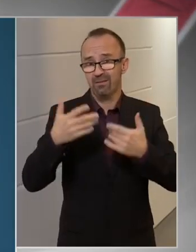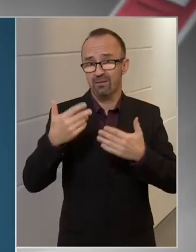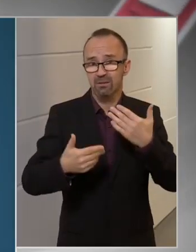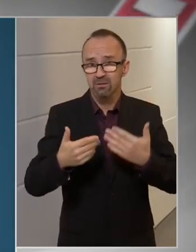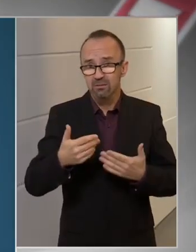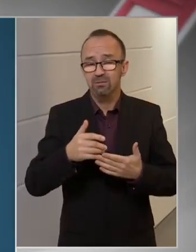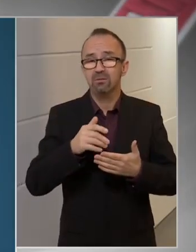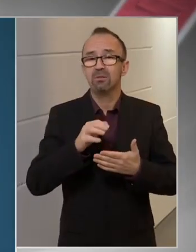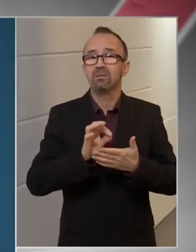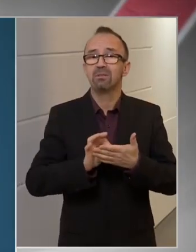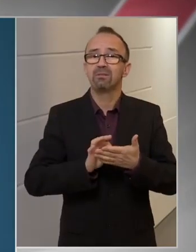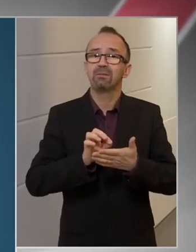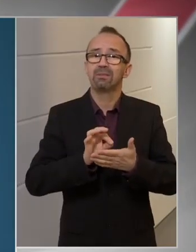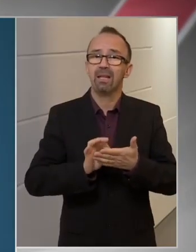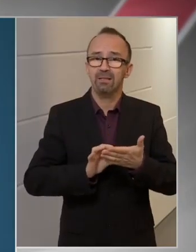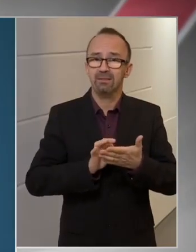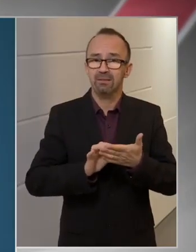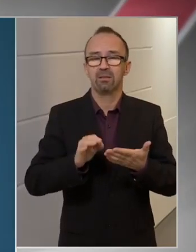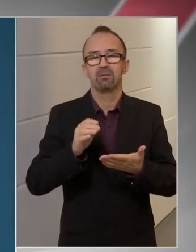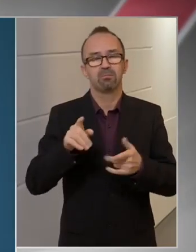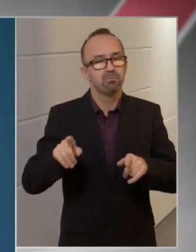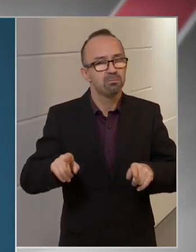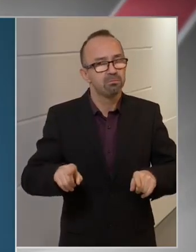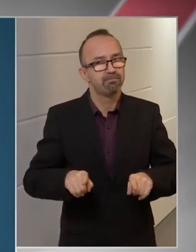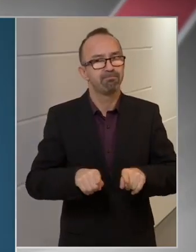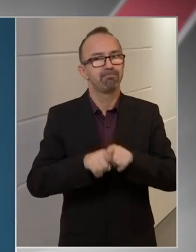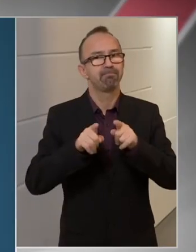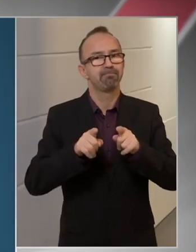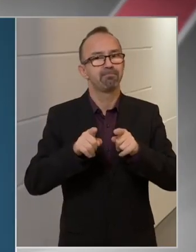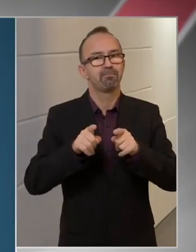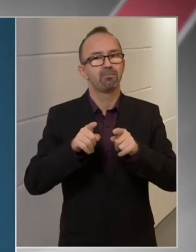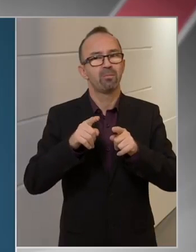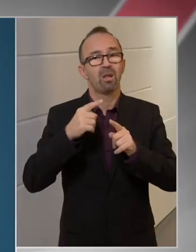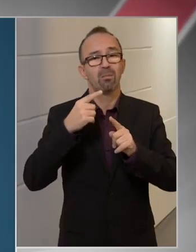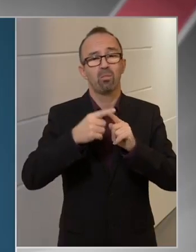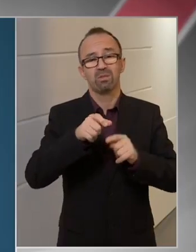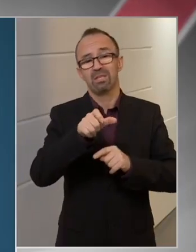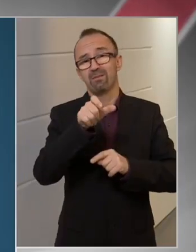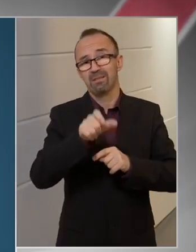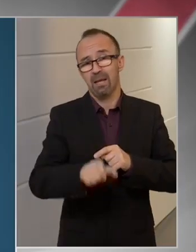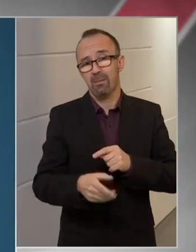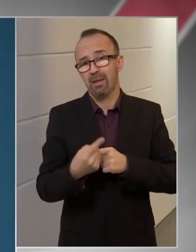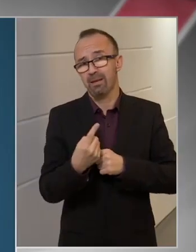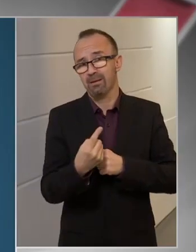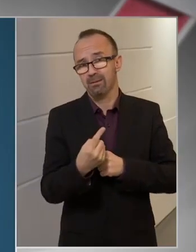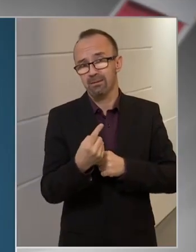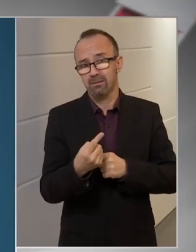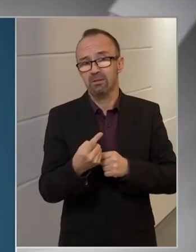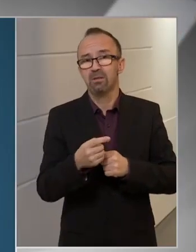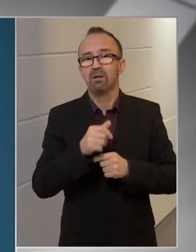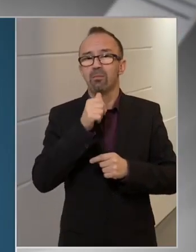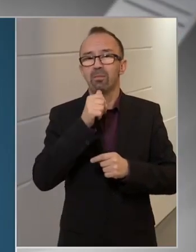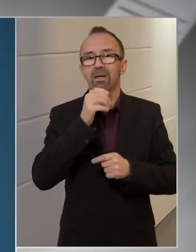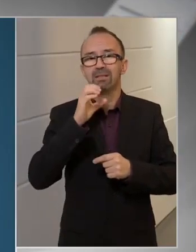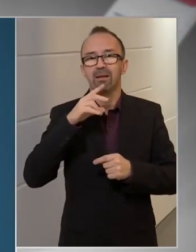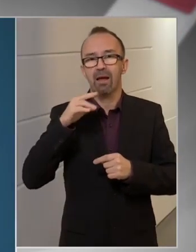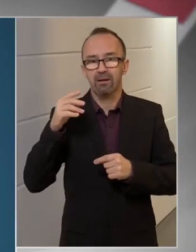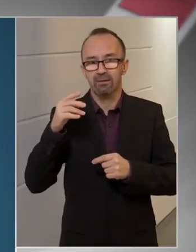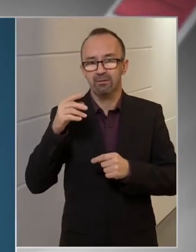eredmény esetén már is pozitív személyként PCR-ral